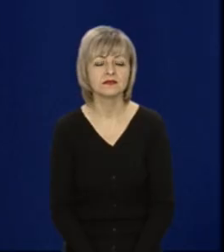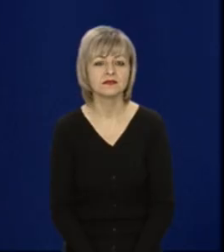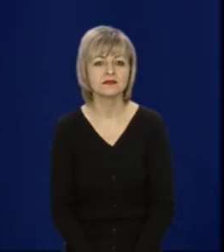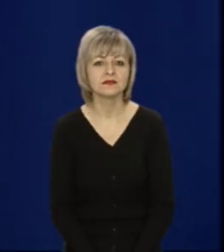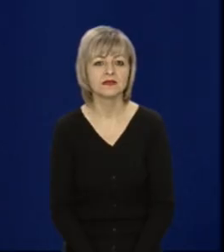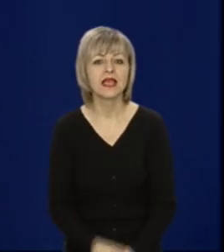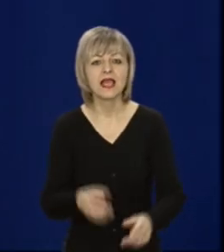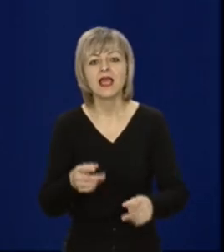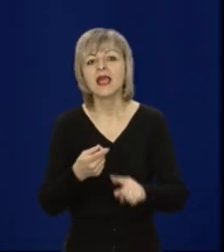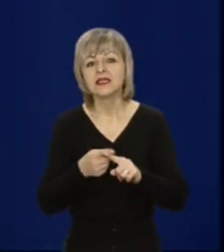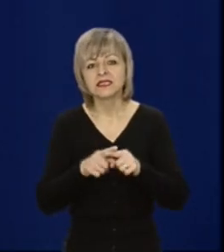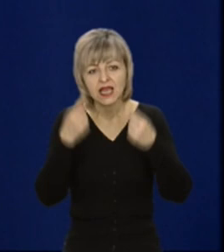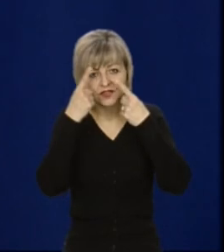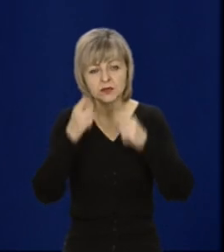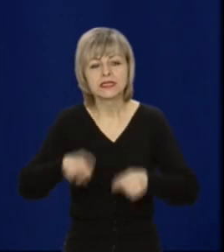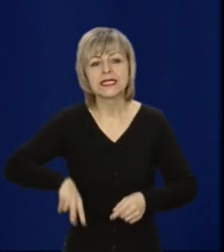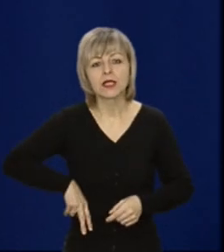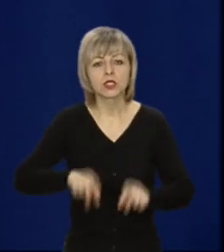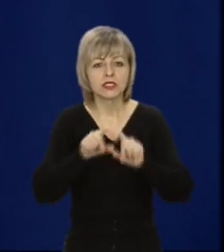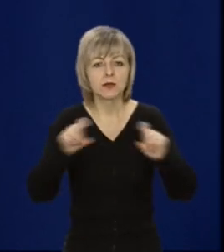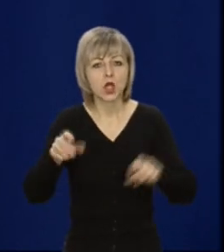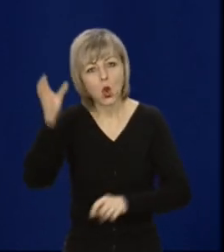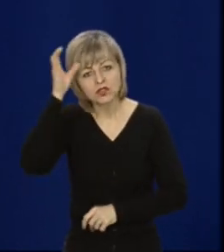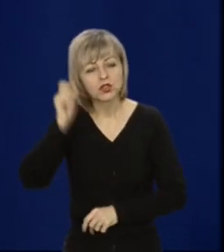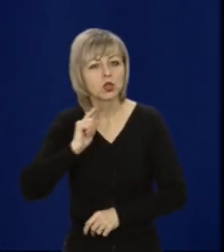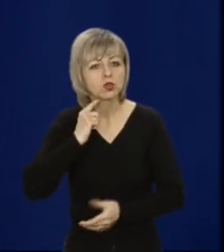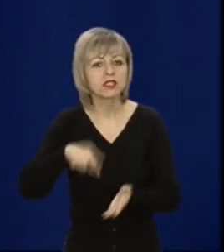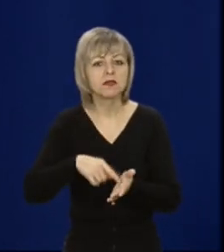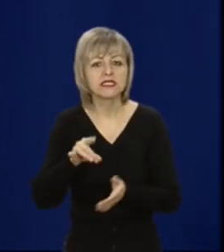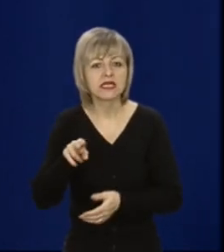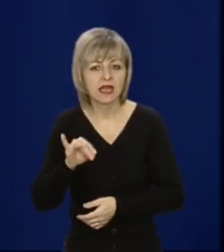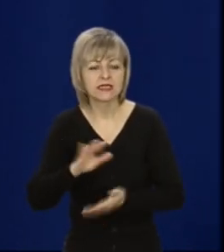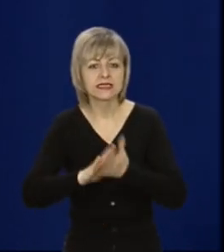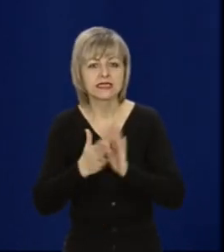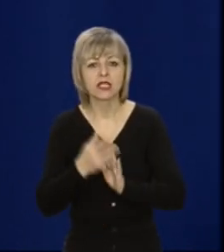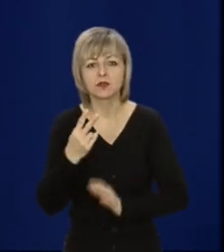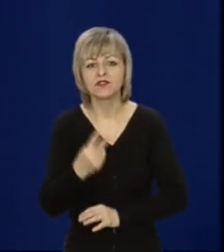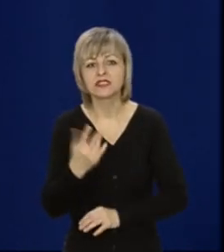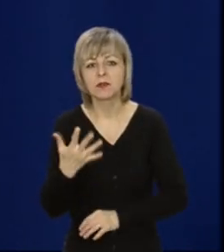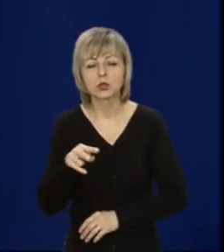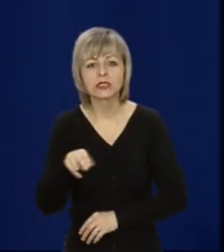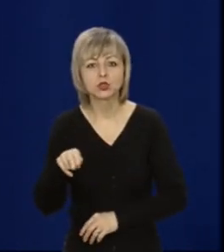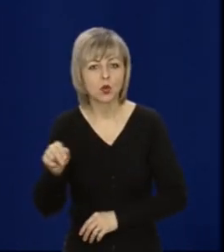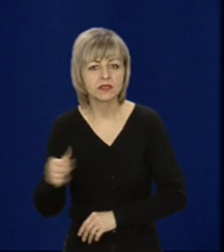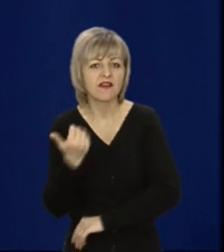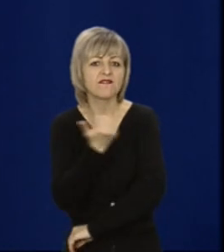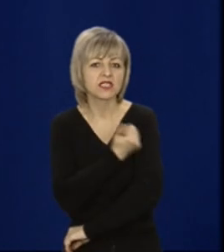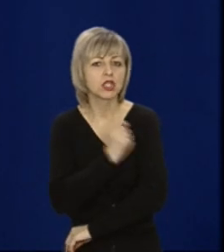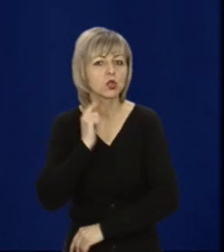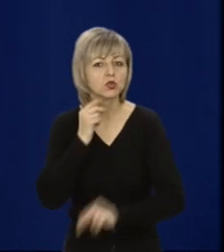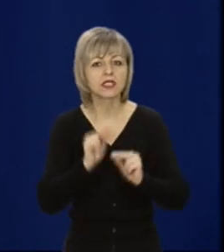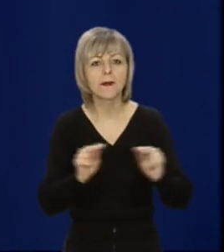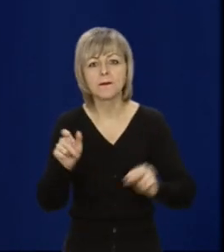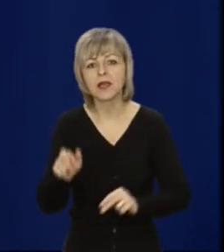За інформацією Віталія Бондаря, директора департаменту освіти Луцької міської ради, станом на 25 листопада вакцинація